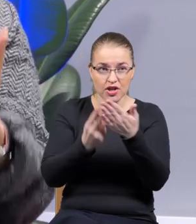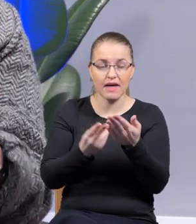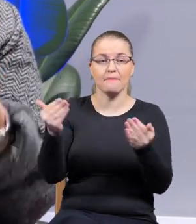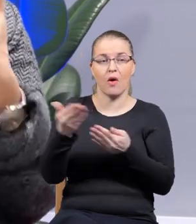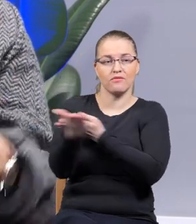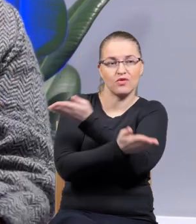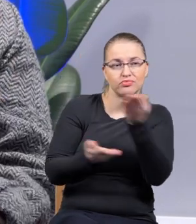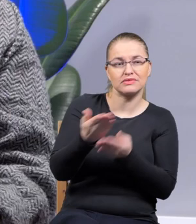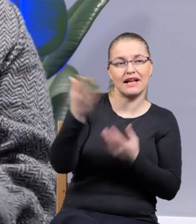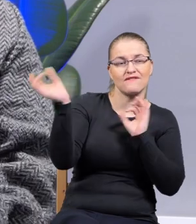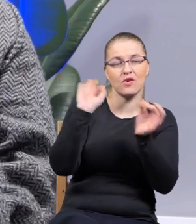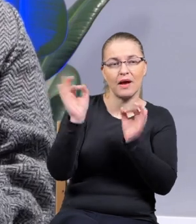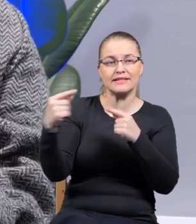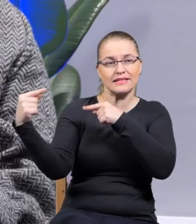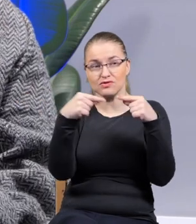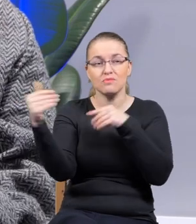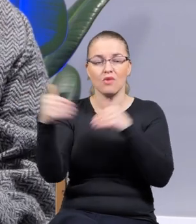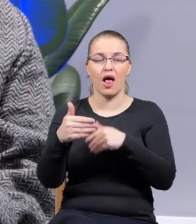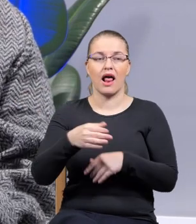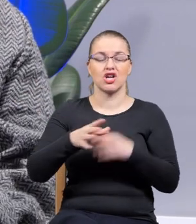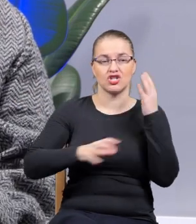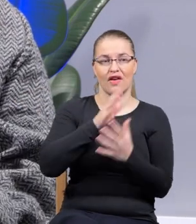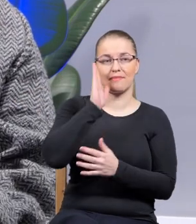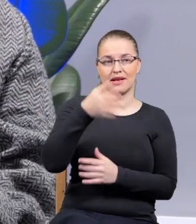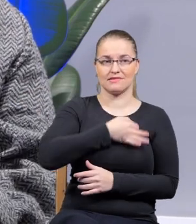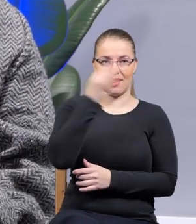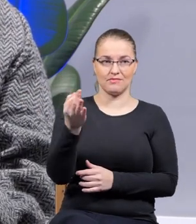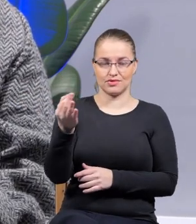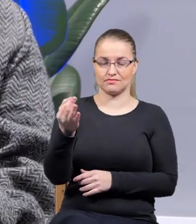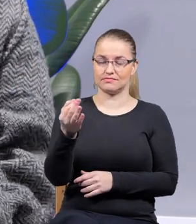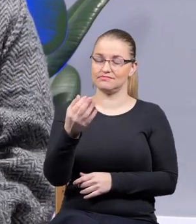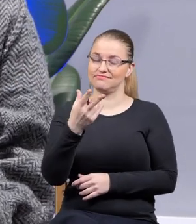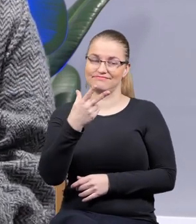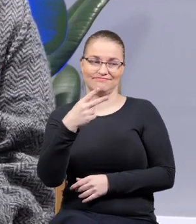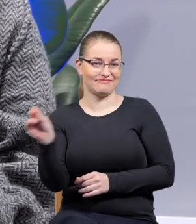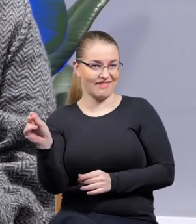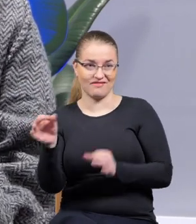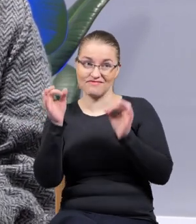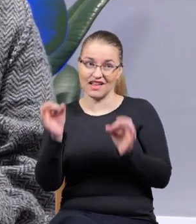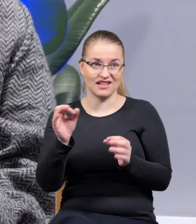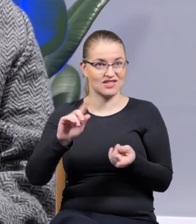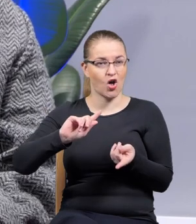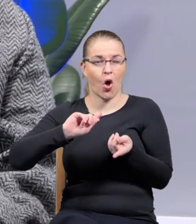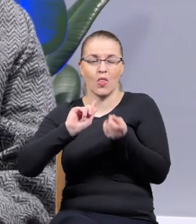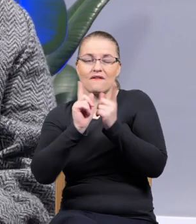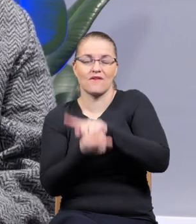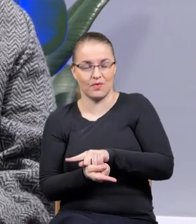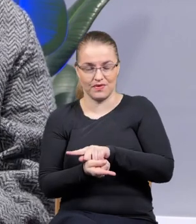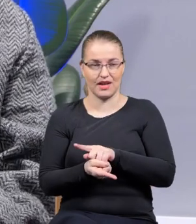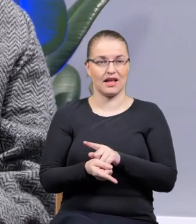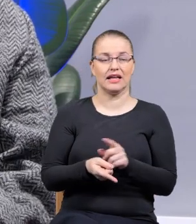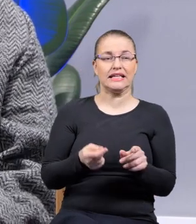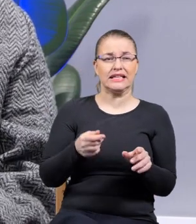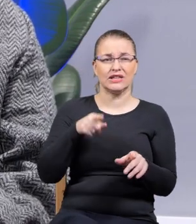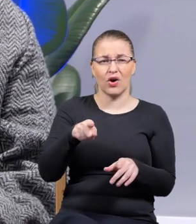wymieniać, dyskutować, to świat się stanie lepszy. I okazało się, że to jest... że jest po prostu odwrotnie i że